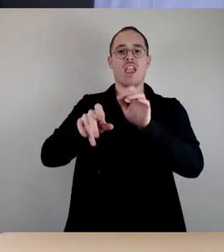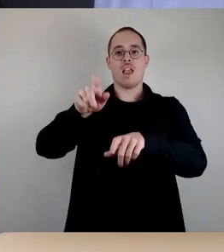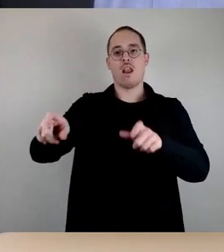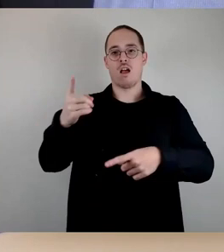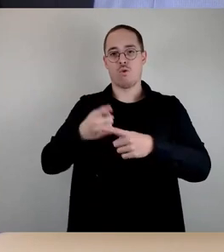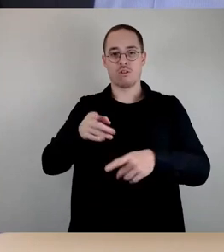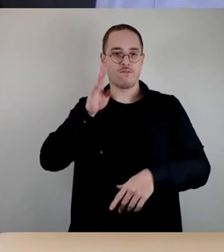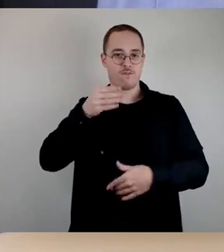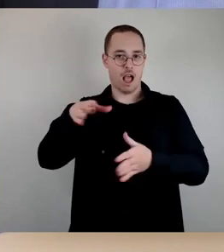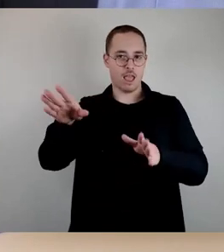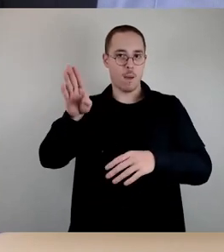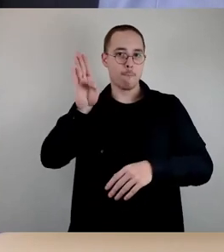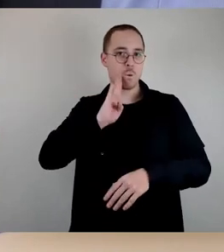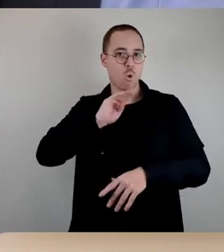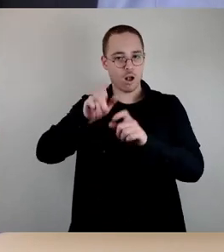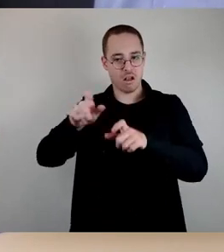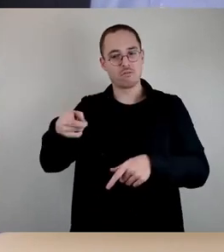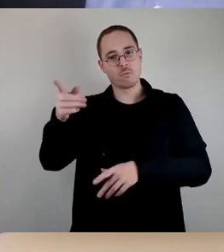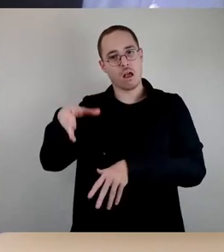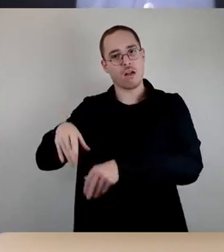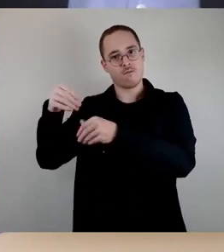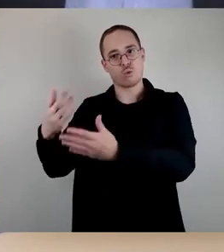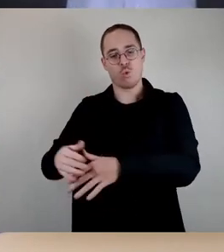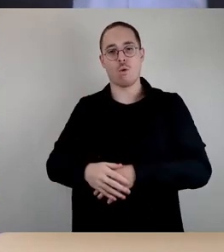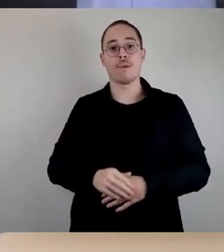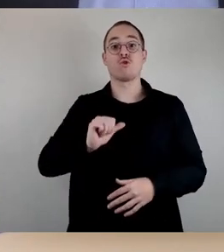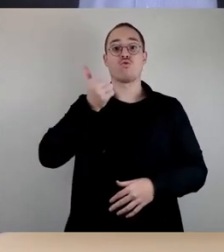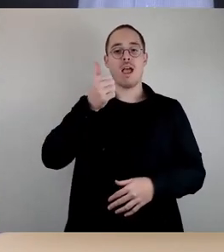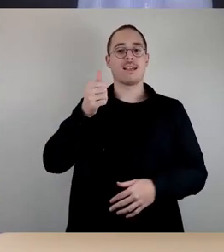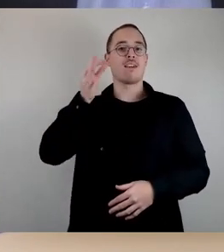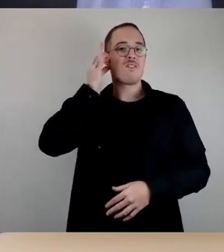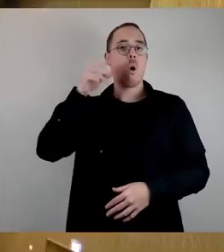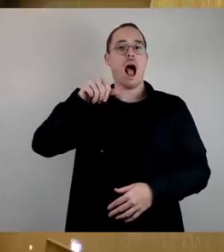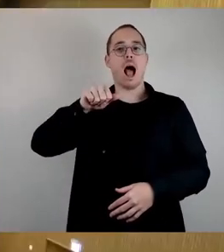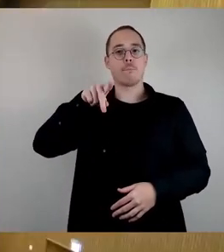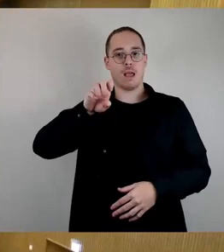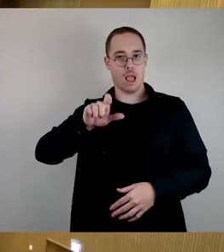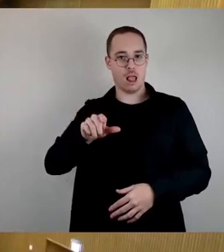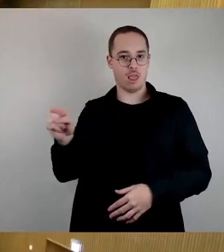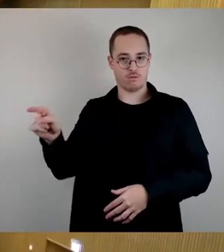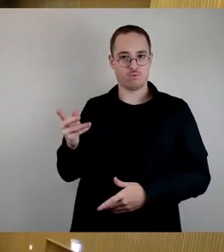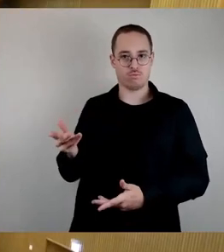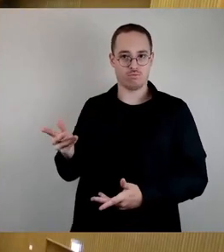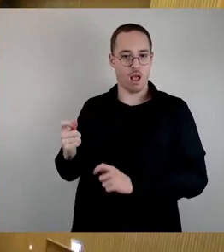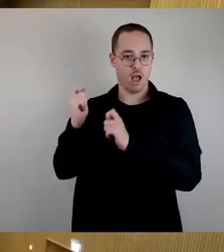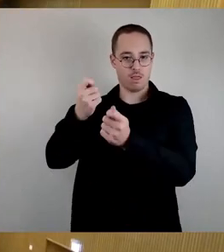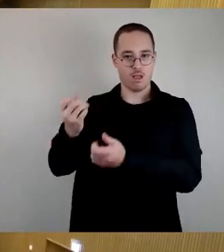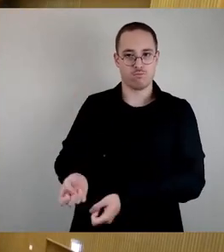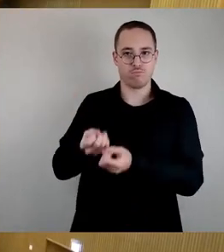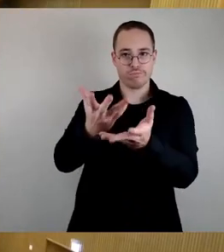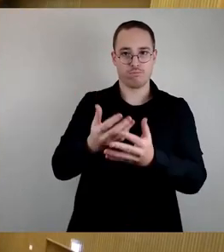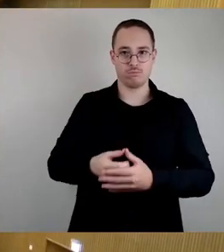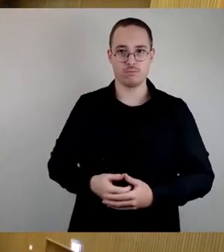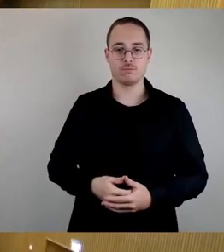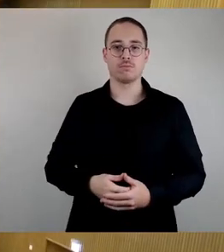Zunächst aber erst einmal Frau Appelt für die Einbringung des Antrags. Ja, ich möchte den interfraktionellen Antrag